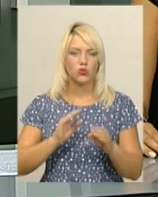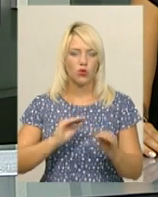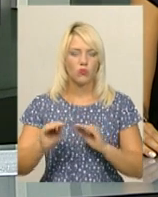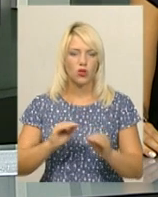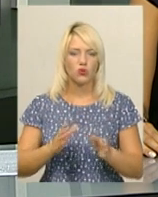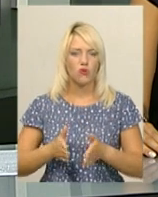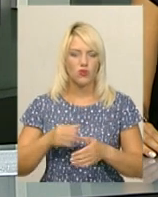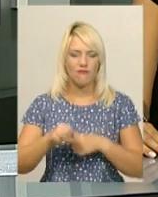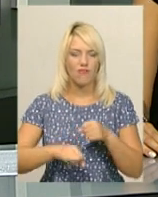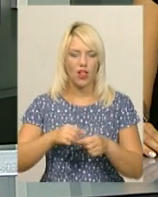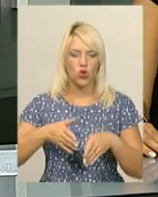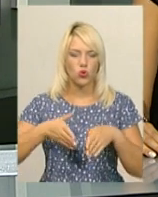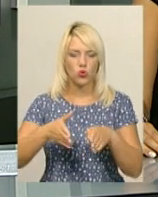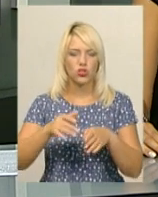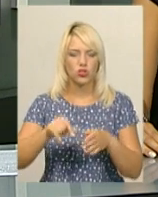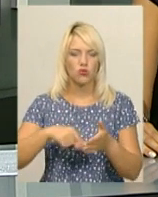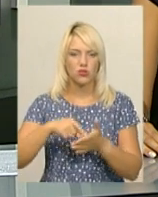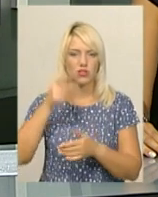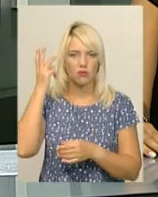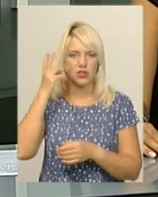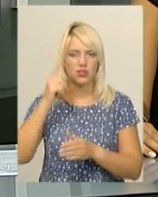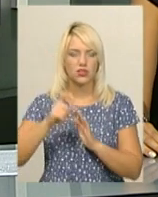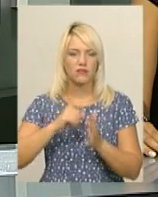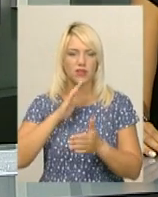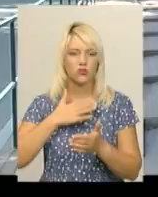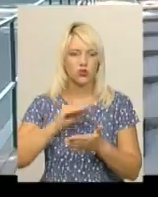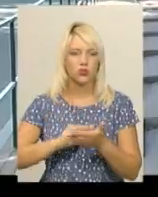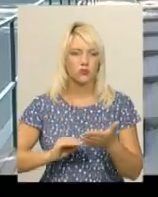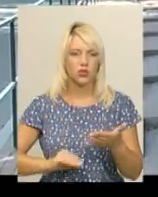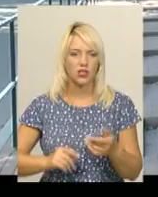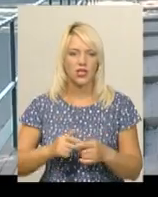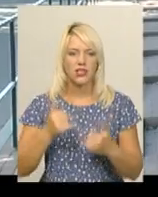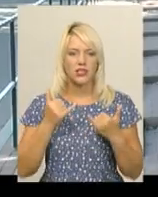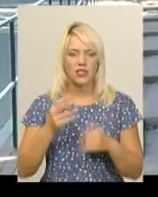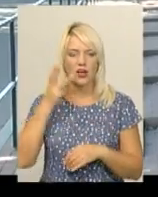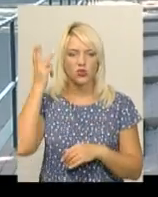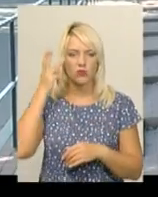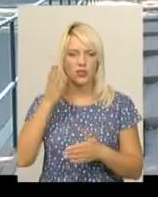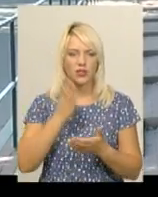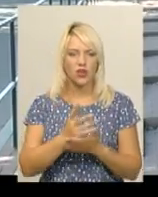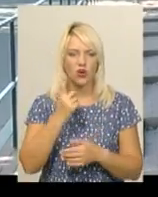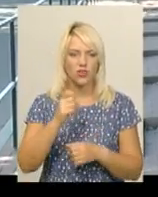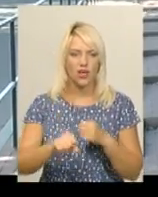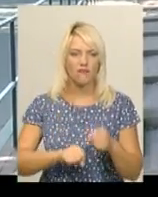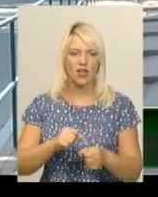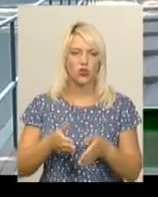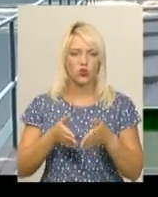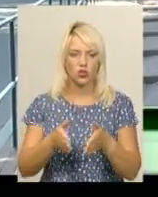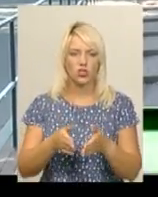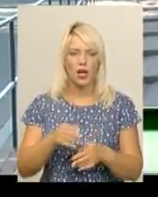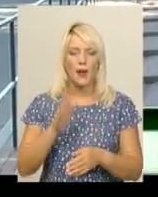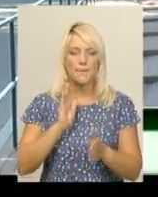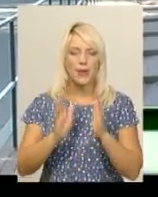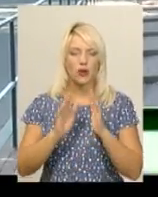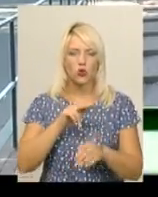велодоріжки в Хмельницькому, дізнавалася Наталя Сідова. Зараз у Хмельницькому є одна велодоріжка у парку імені